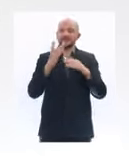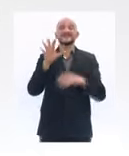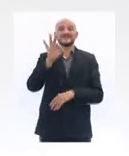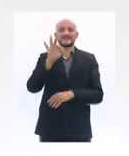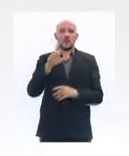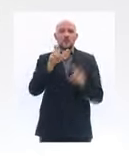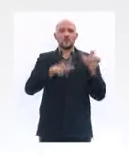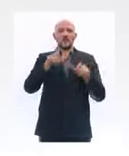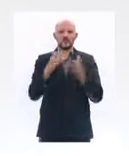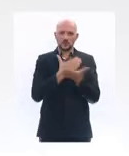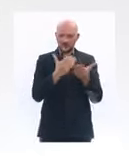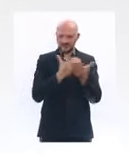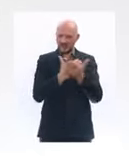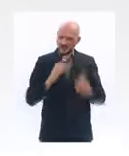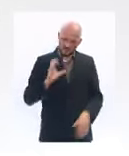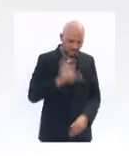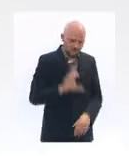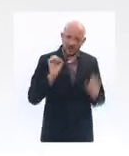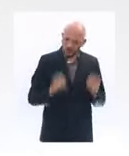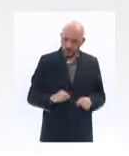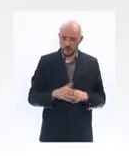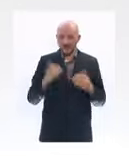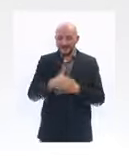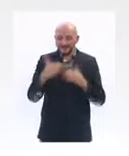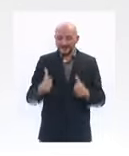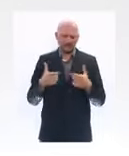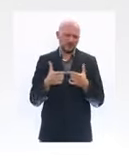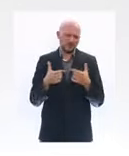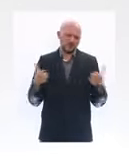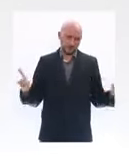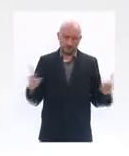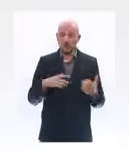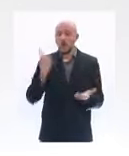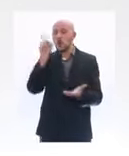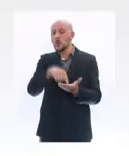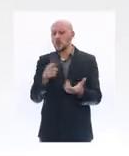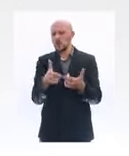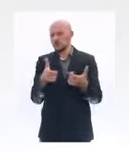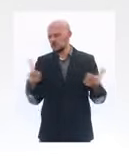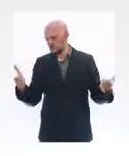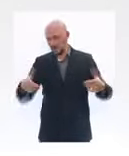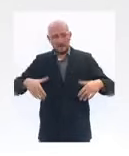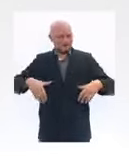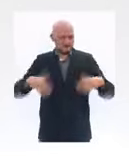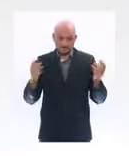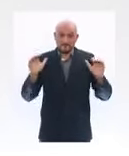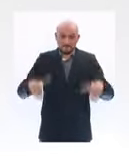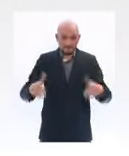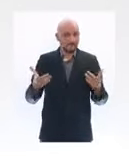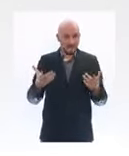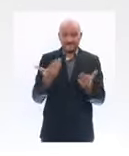Peu importe le secteur d'activité, peu importe le secteur géographique, toute entreprise de moins de 50 salariés